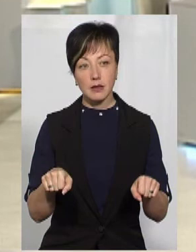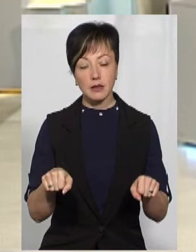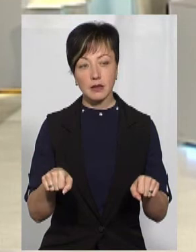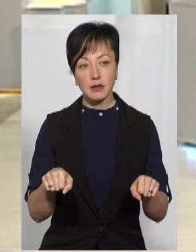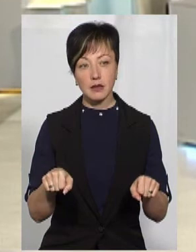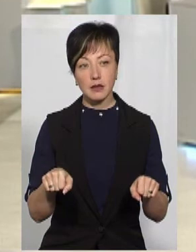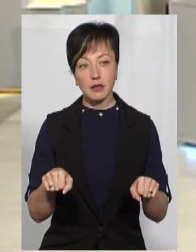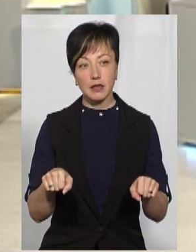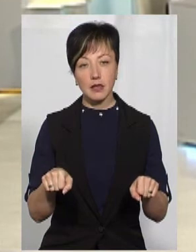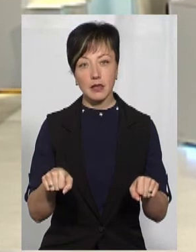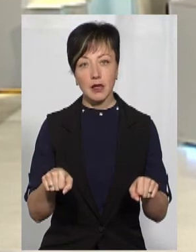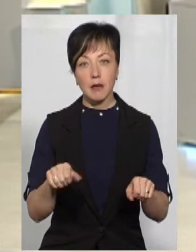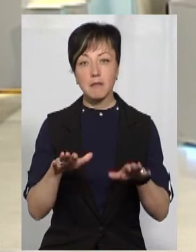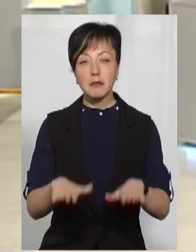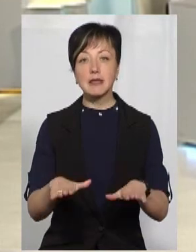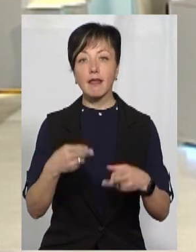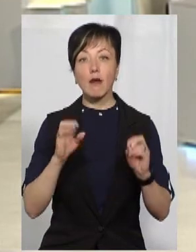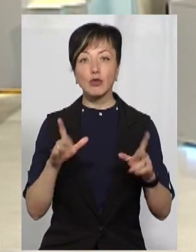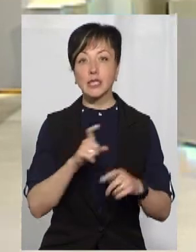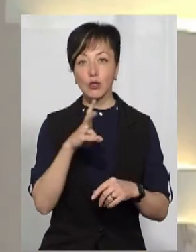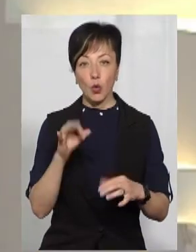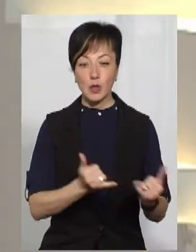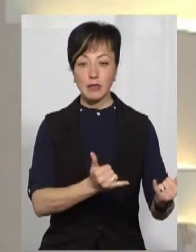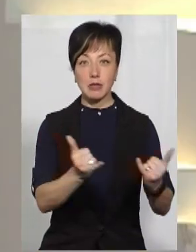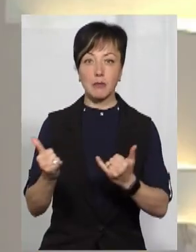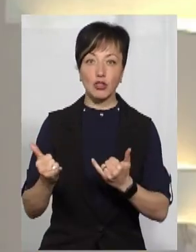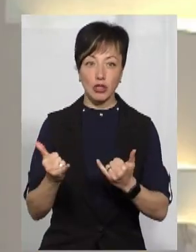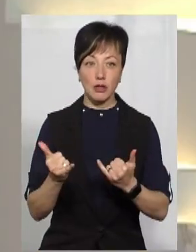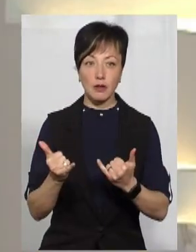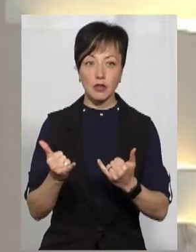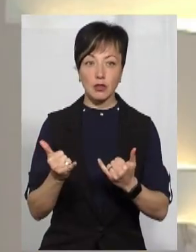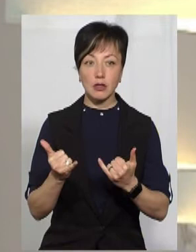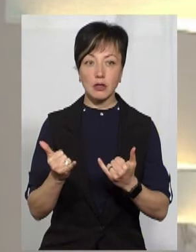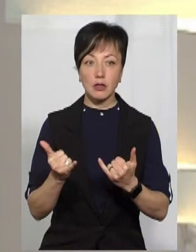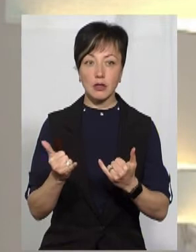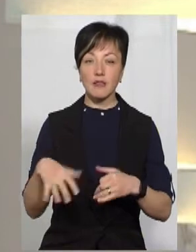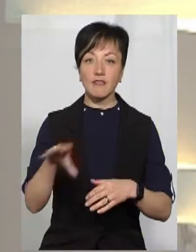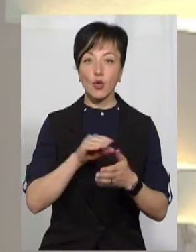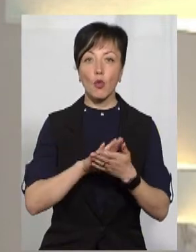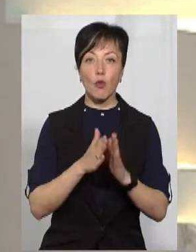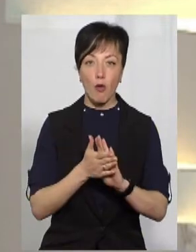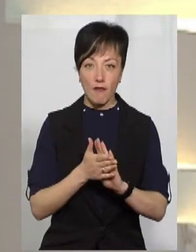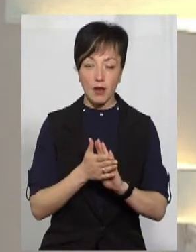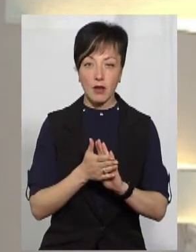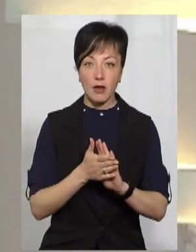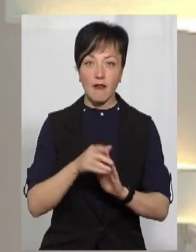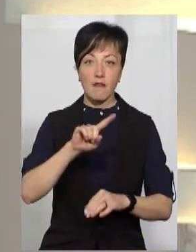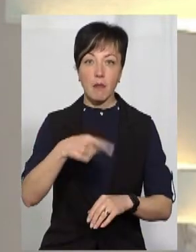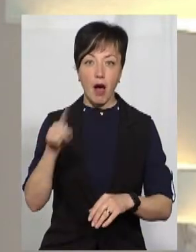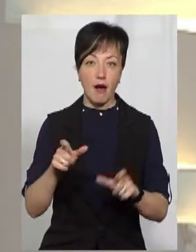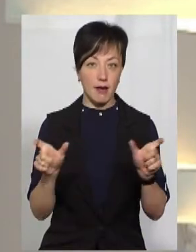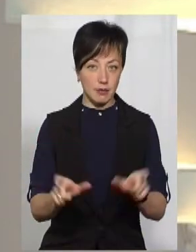проходити ЗНО, забезпечити всі умови, які